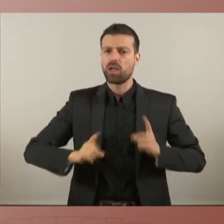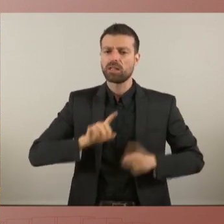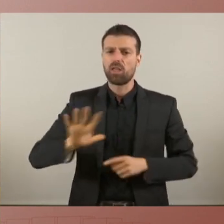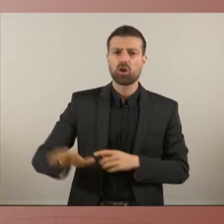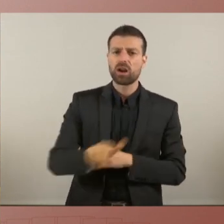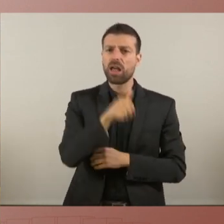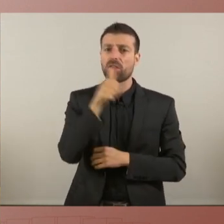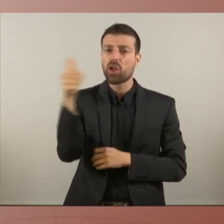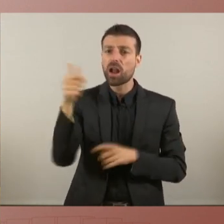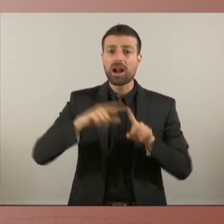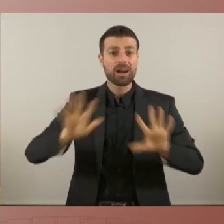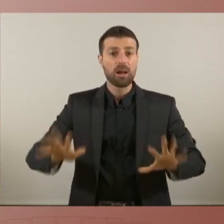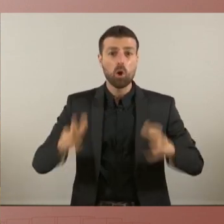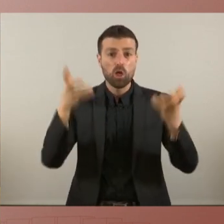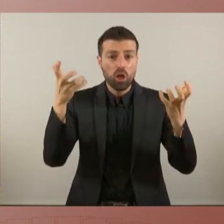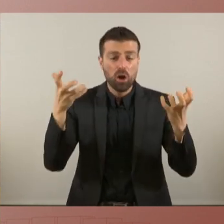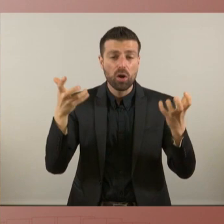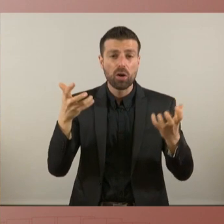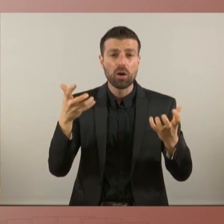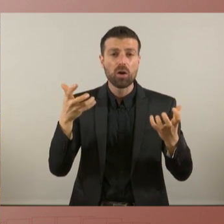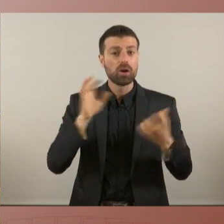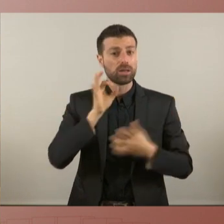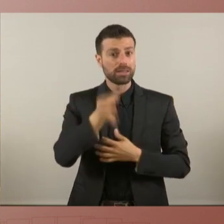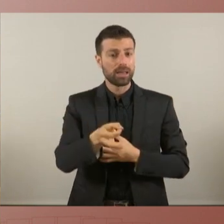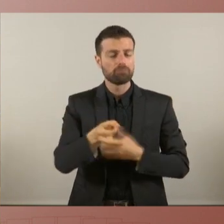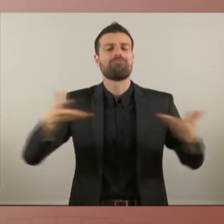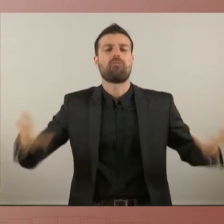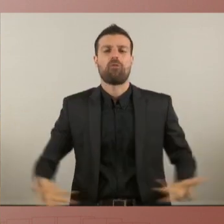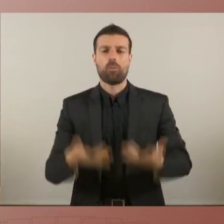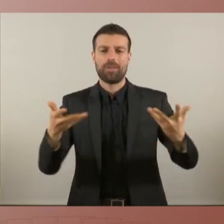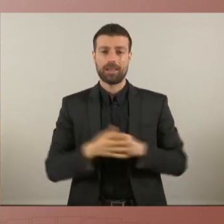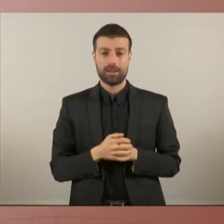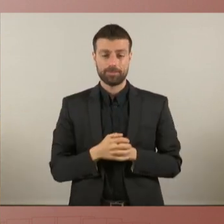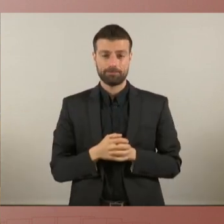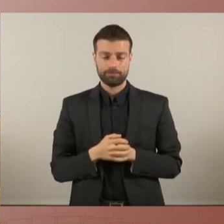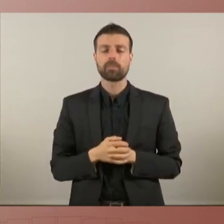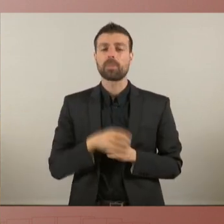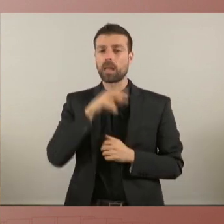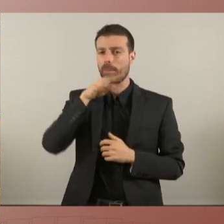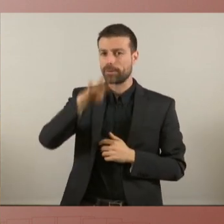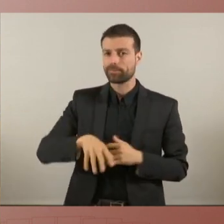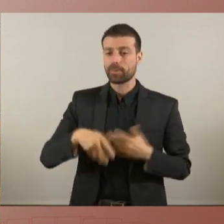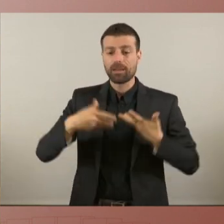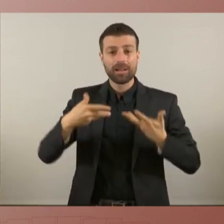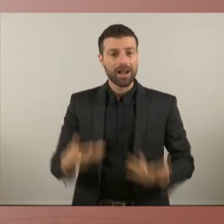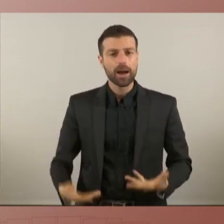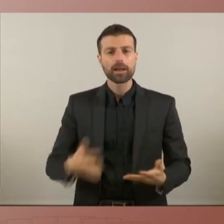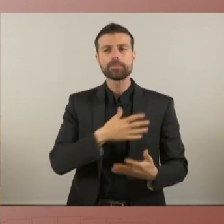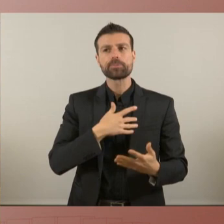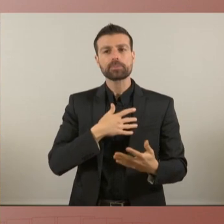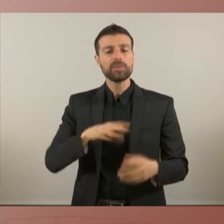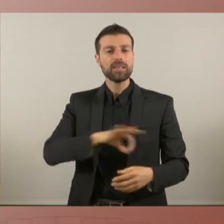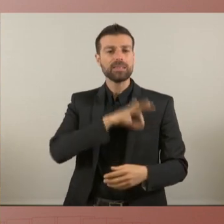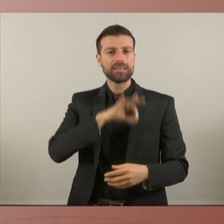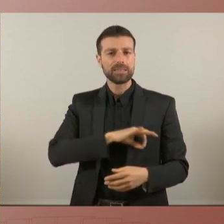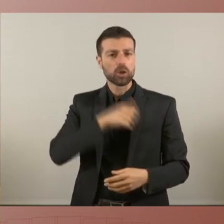revolucionario? Sí pues hay que fomentarlo Finalment ens volem adreçar al senyor Pedro